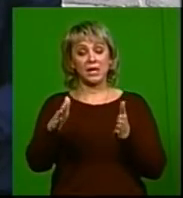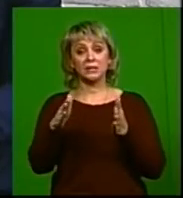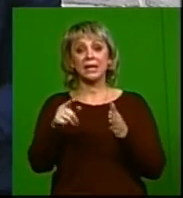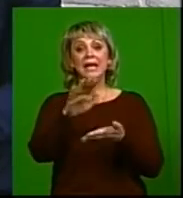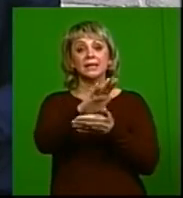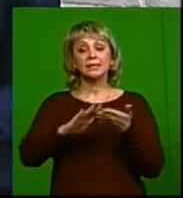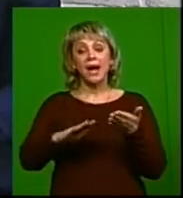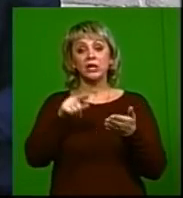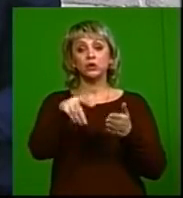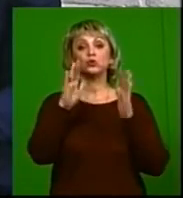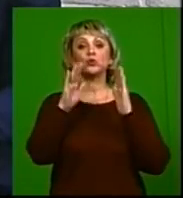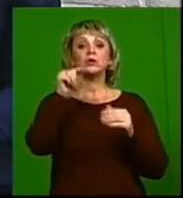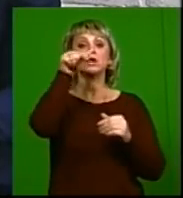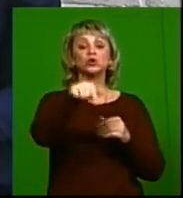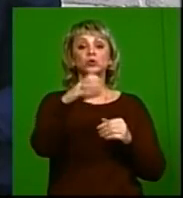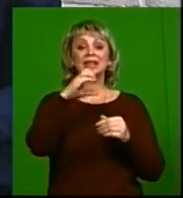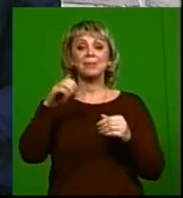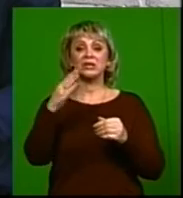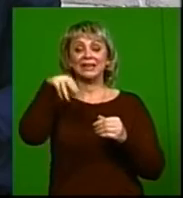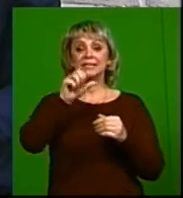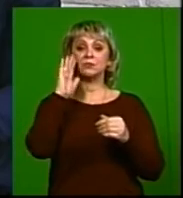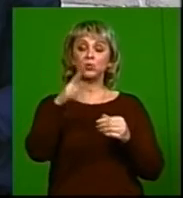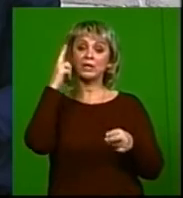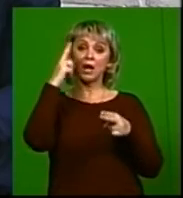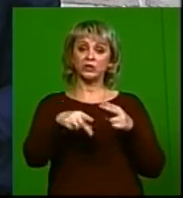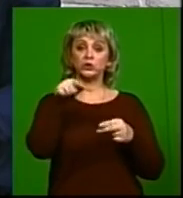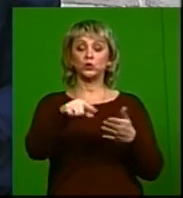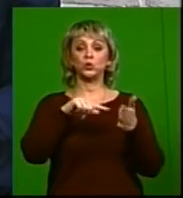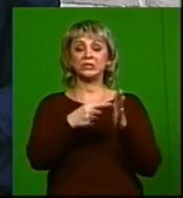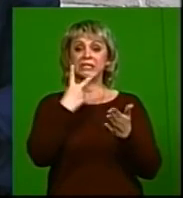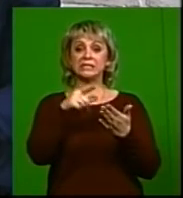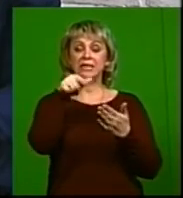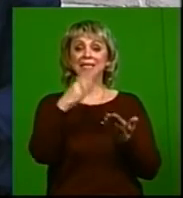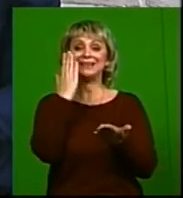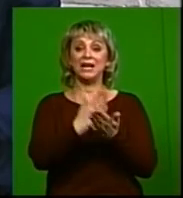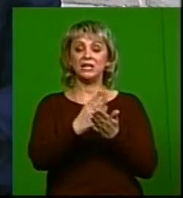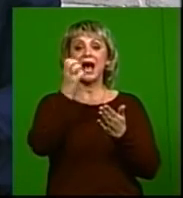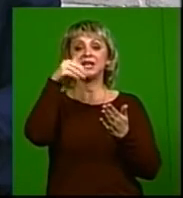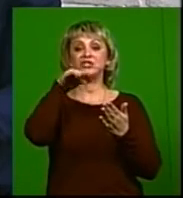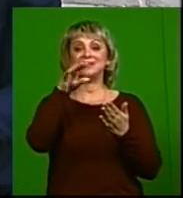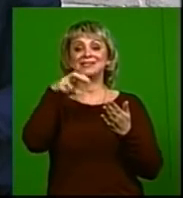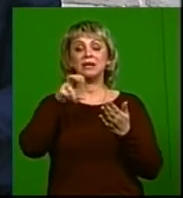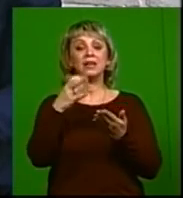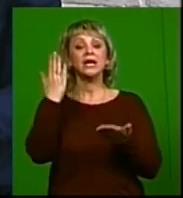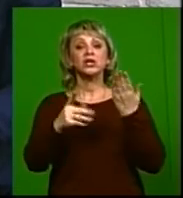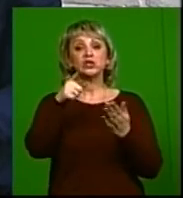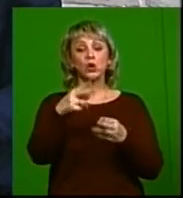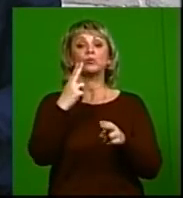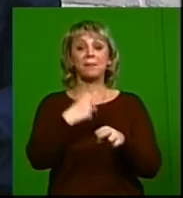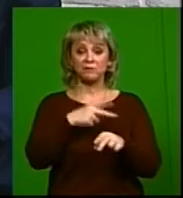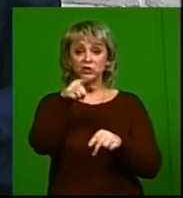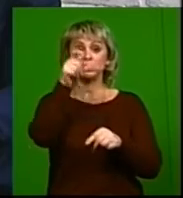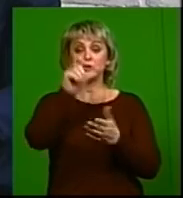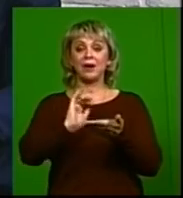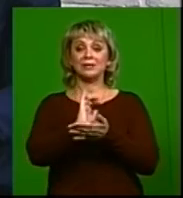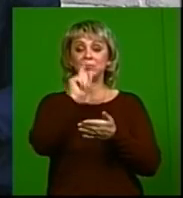Далее только тот лабораторный тест, он будет окончательным с точки зрения наличия антител. Если он подтвердится, человека